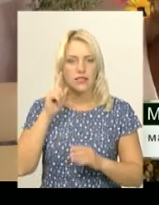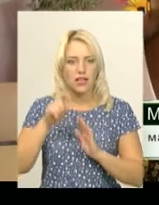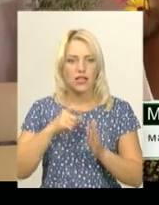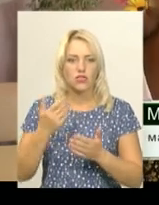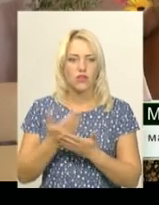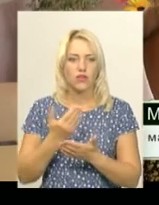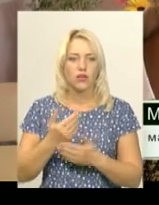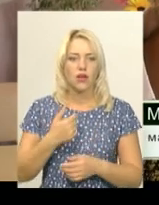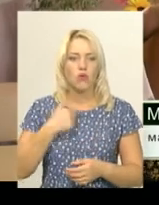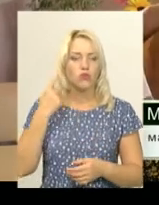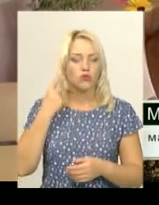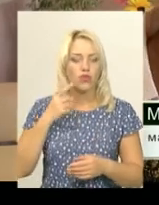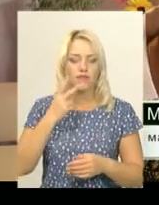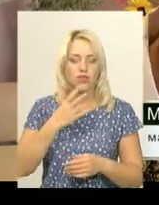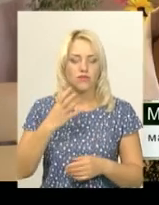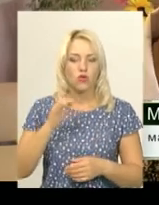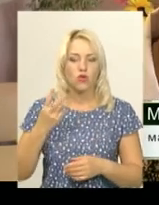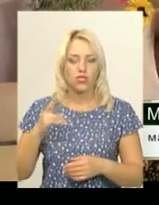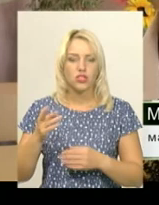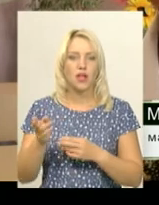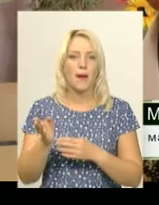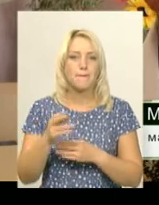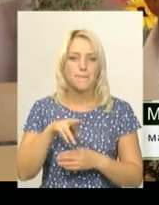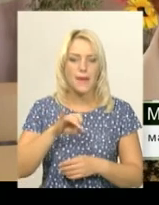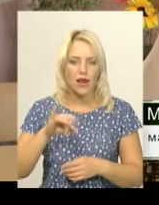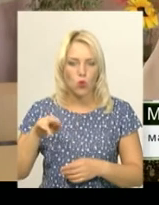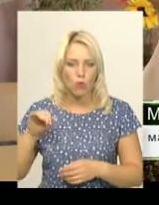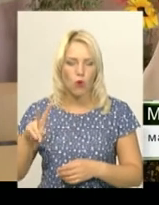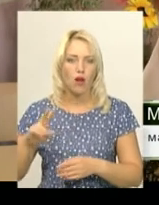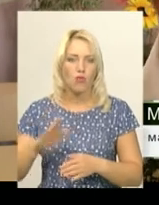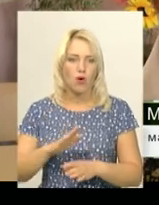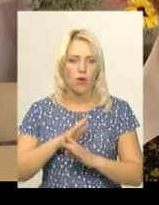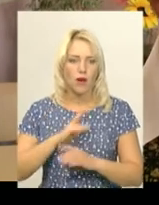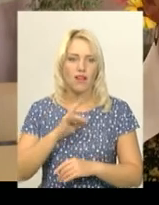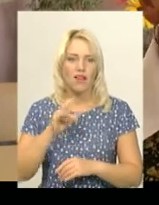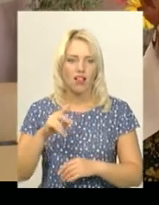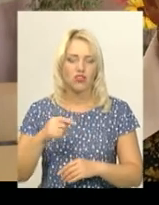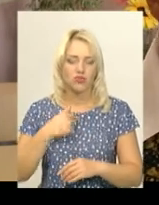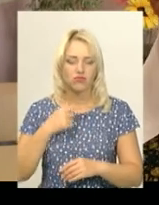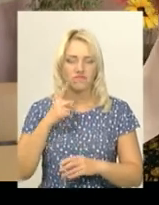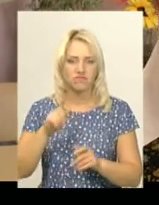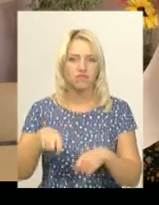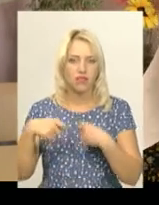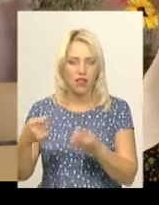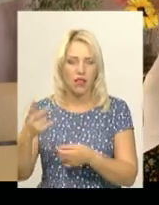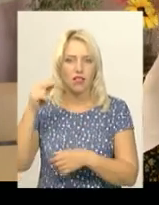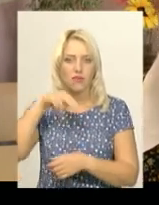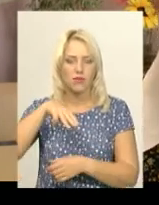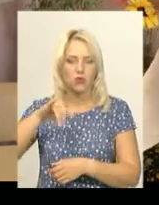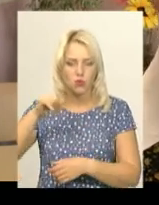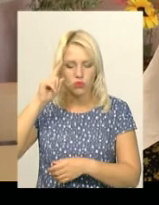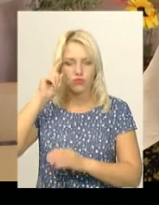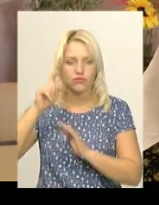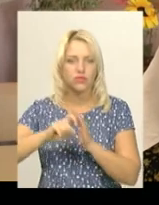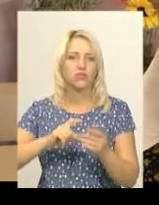загинув Миколайчук. Я не повірила очам. А потім вже дали знати на училище. І вже тут всі знали, що не